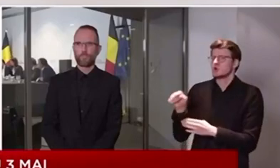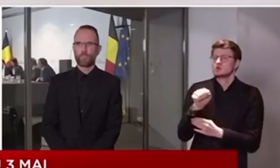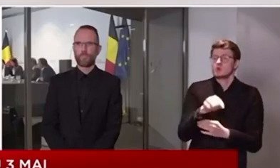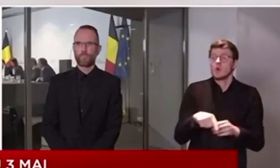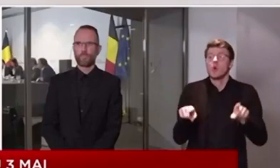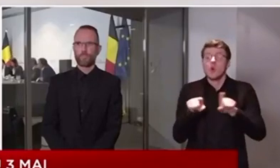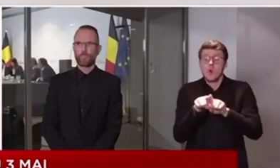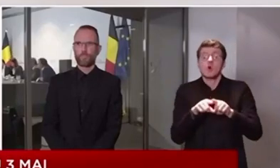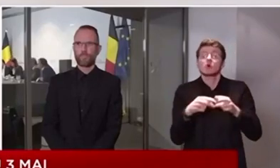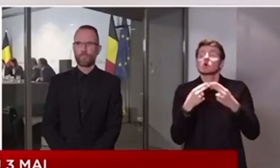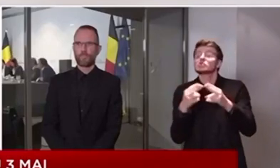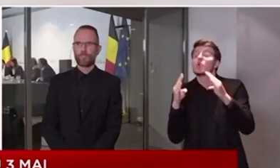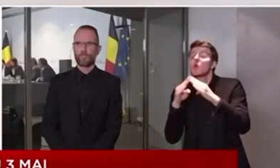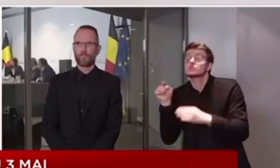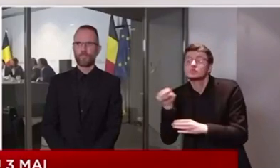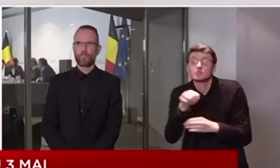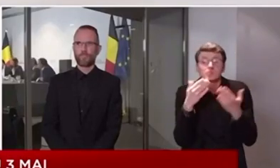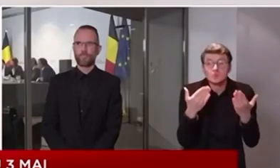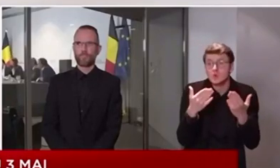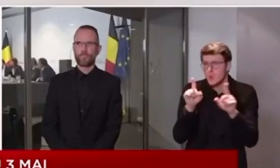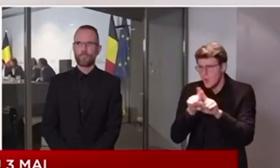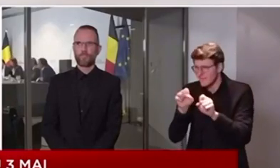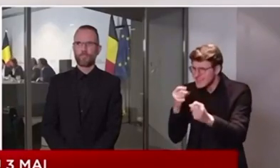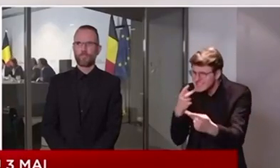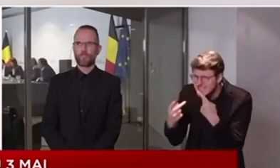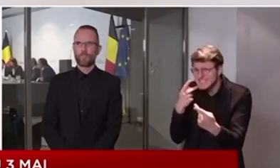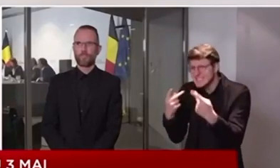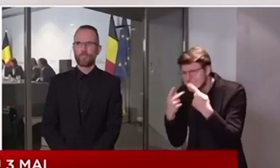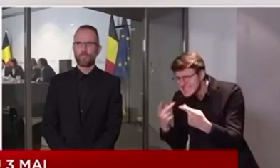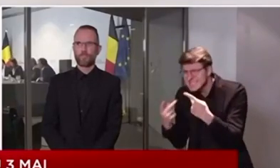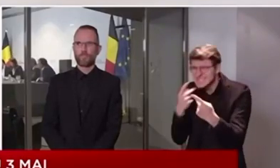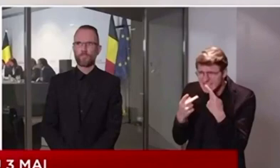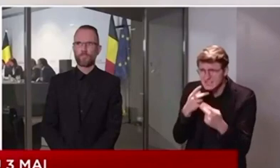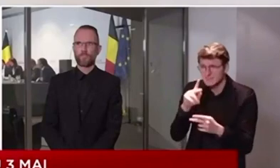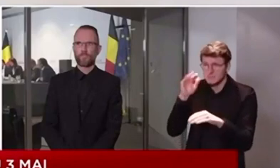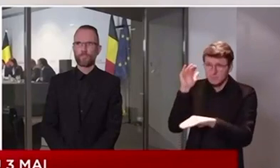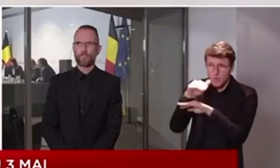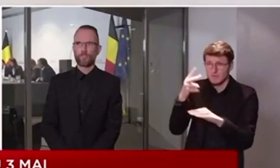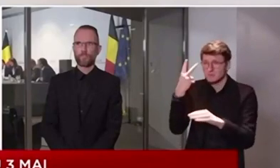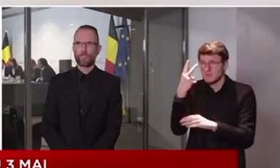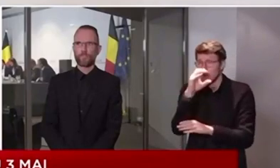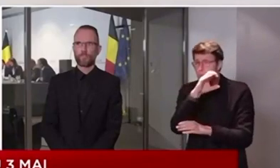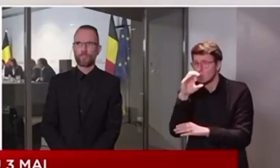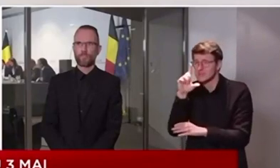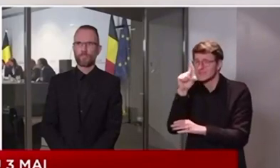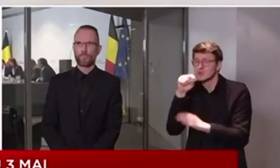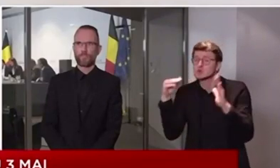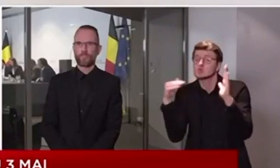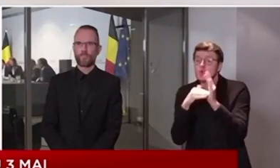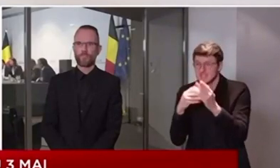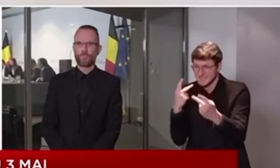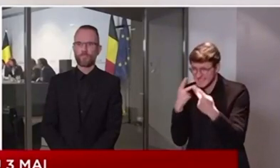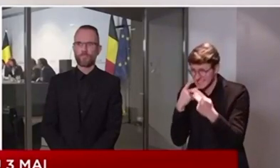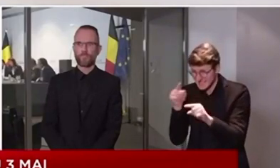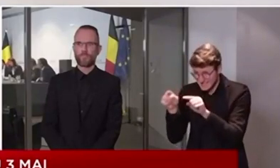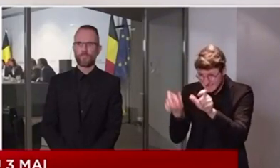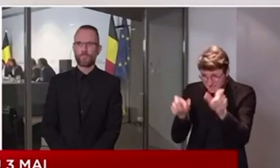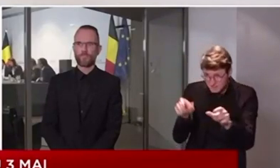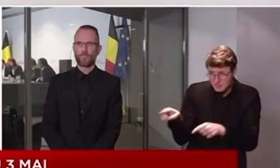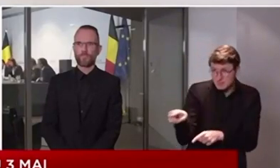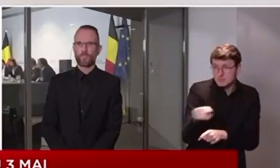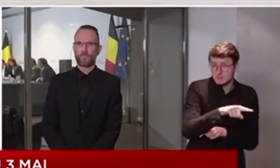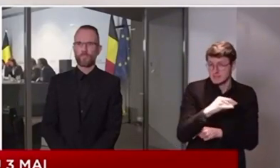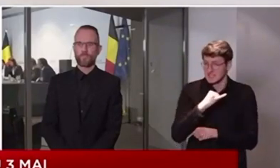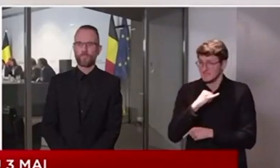aujourd'hui, dans les maisons de repos, il y a des tests. Plus de 210 000 tests sont